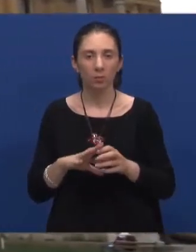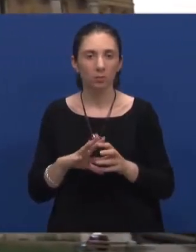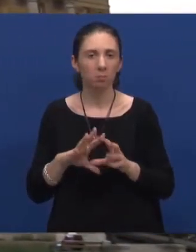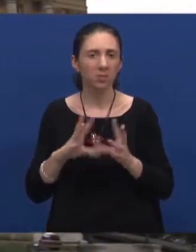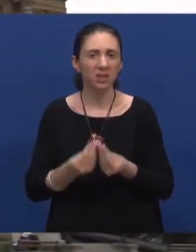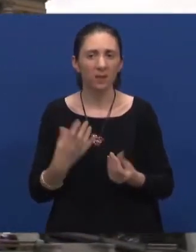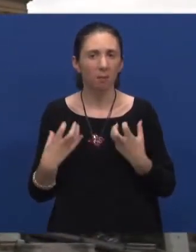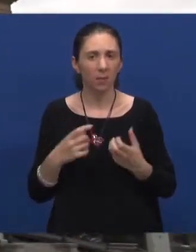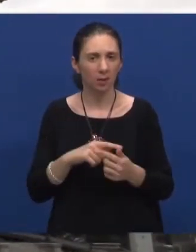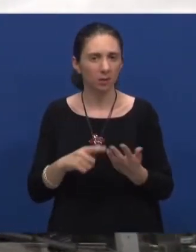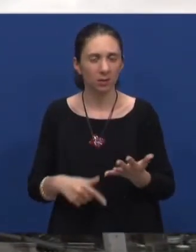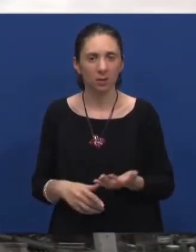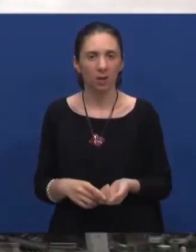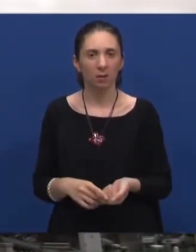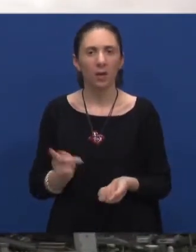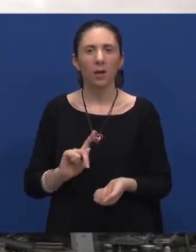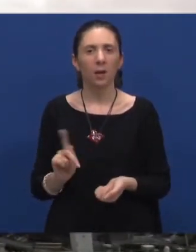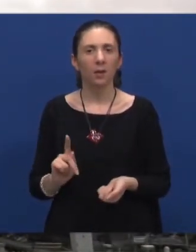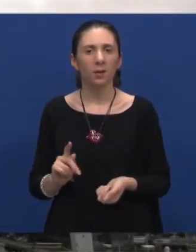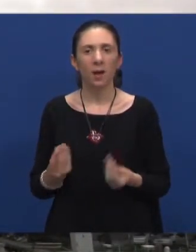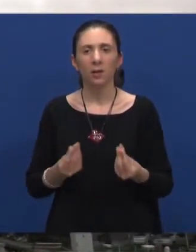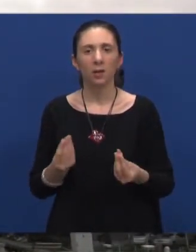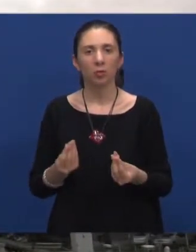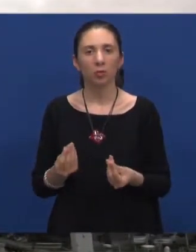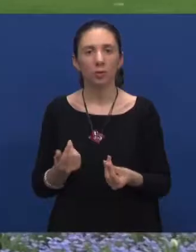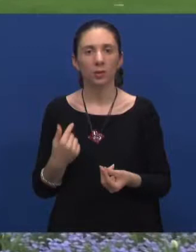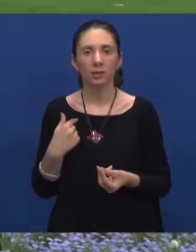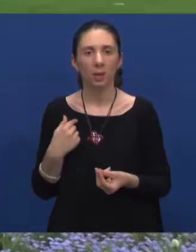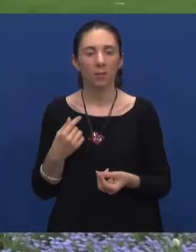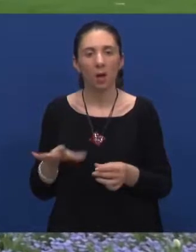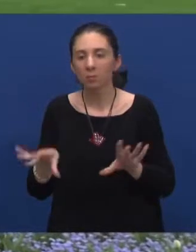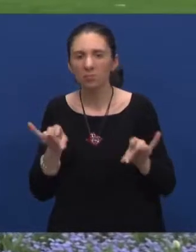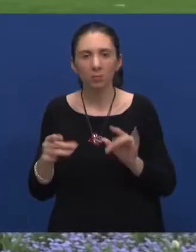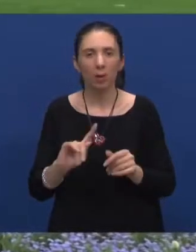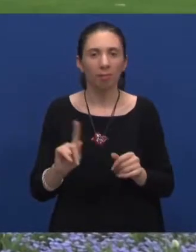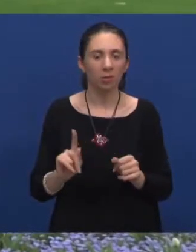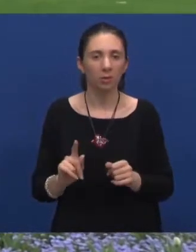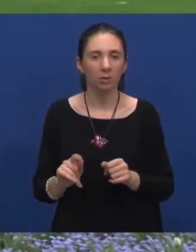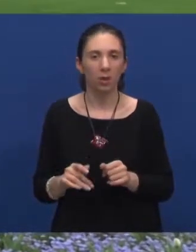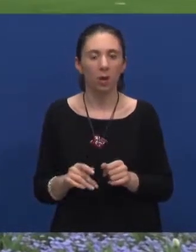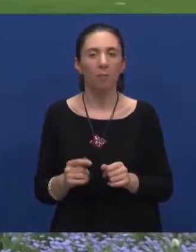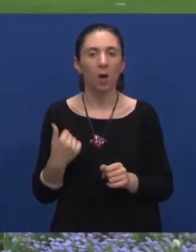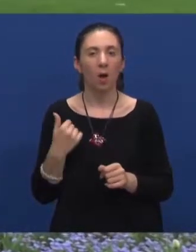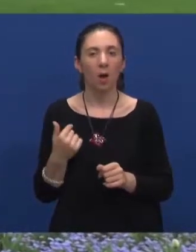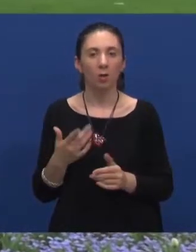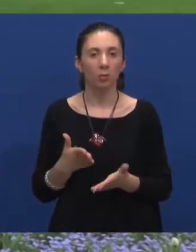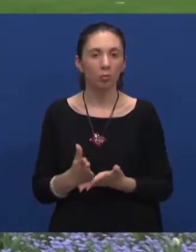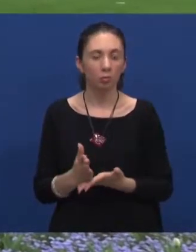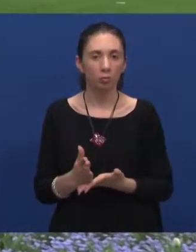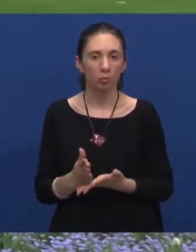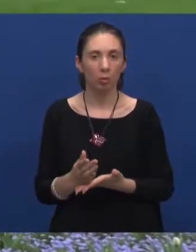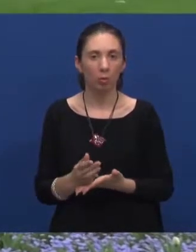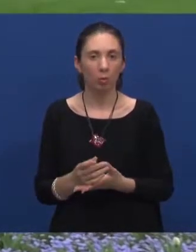predstave, nije da baš sad nešto ja sam u tome izbirljiva, ali u svakom slučaju kažem baš